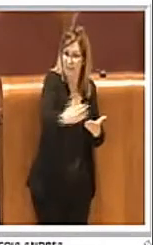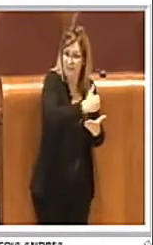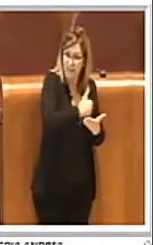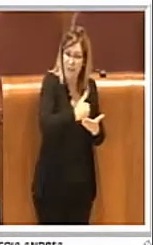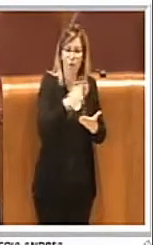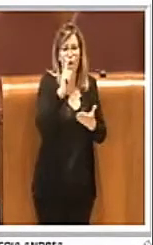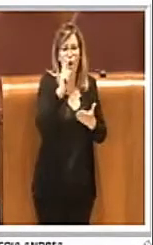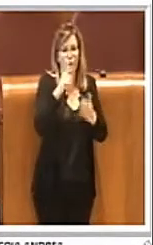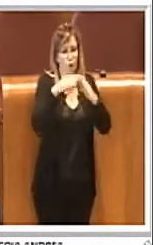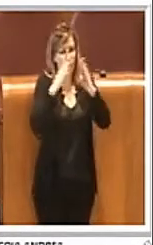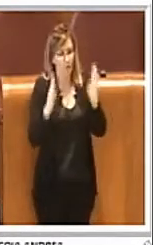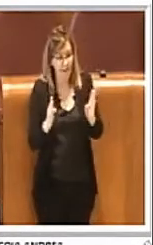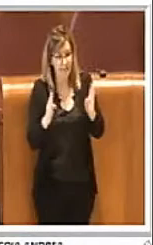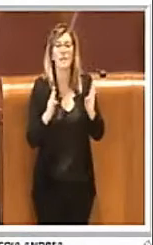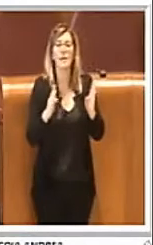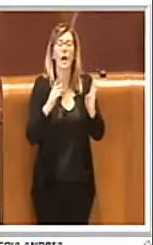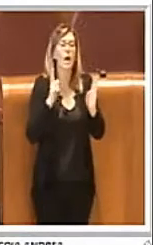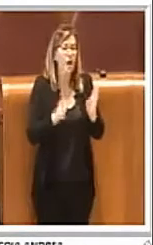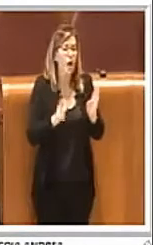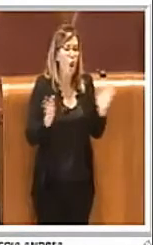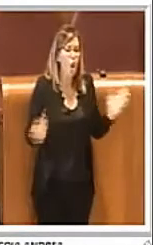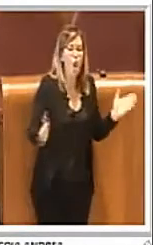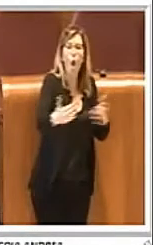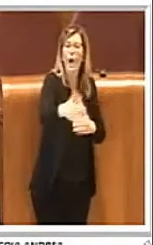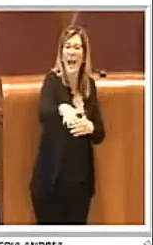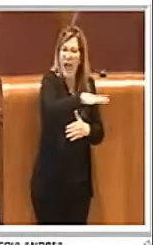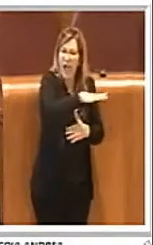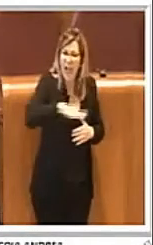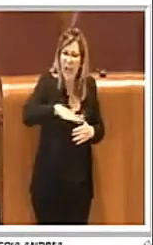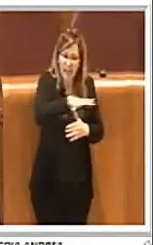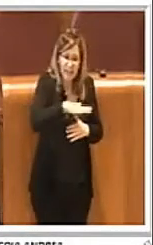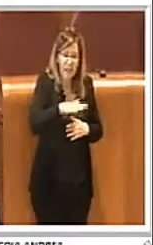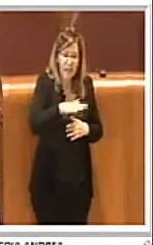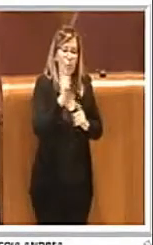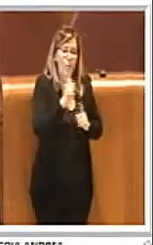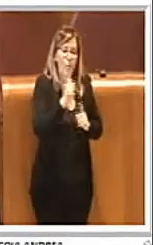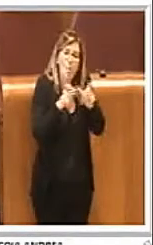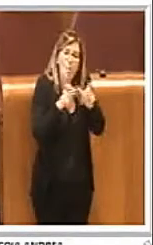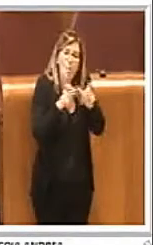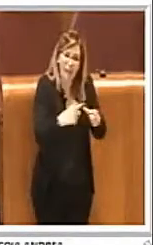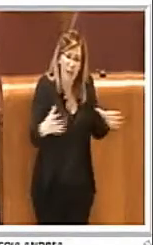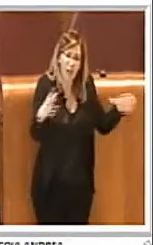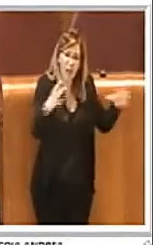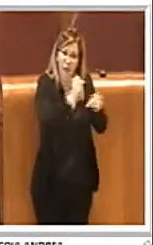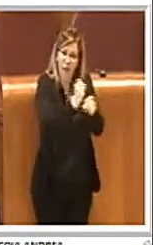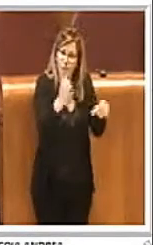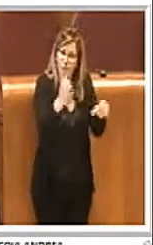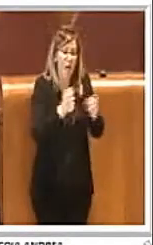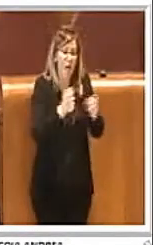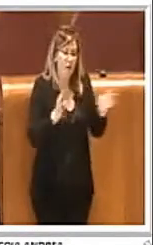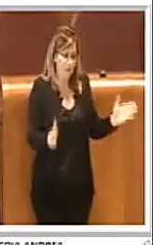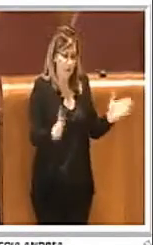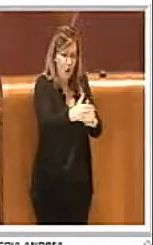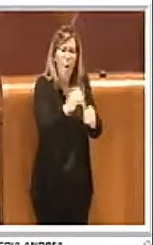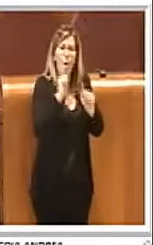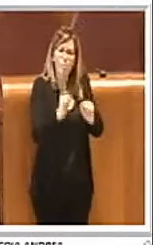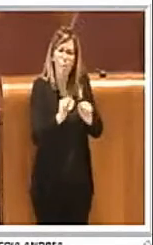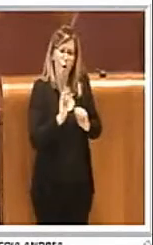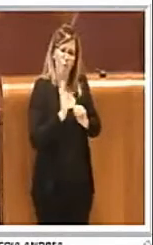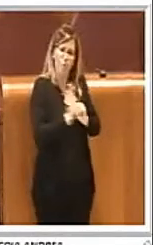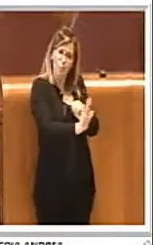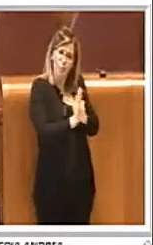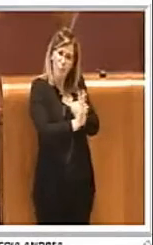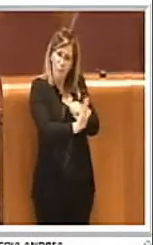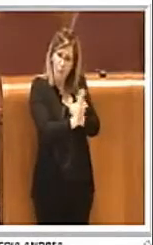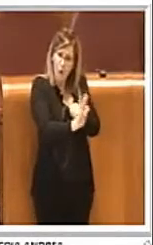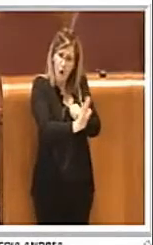dei locali adibiti all'attività i rifiuti in forma differenziata anche con contenitori propri messi a disposizione dei